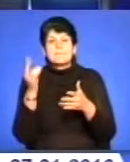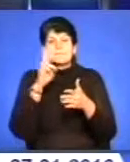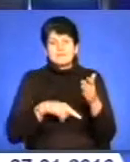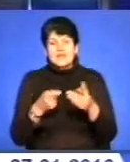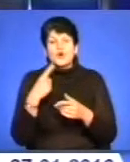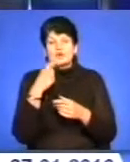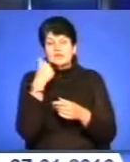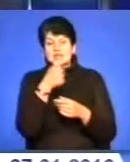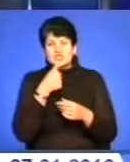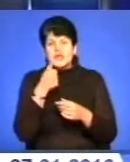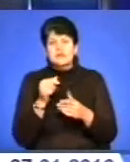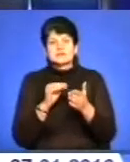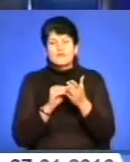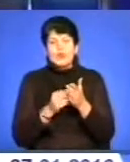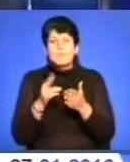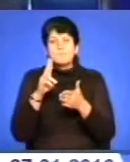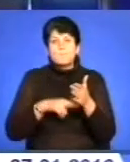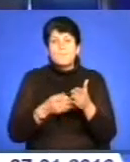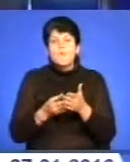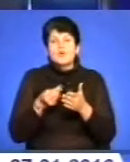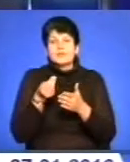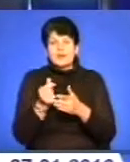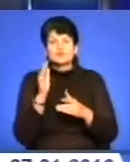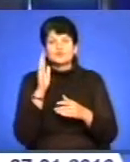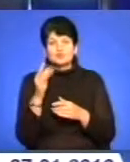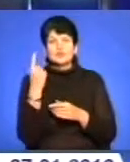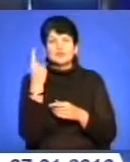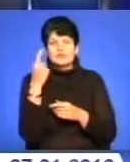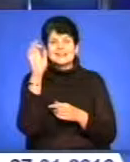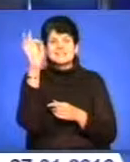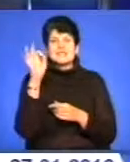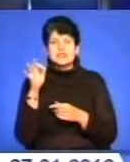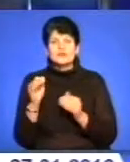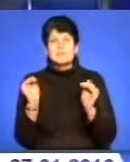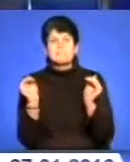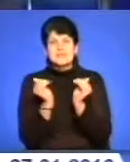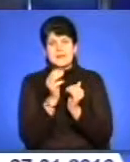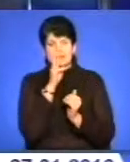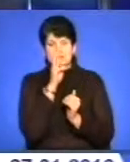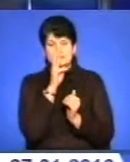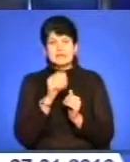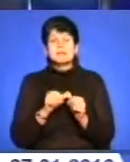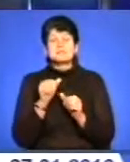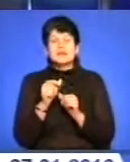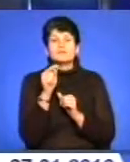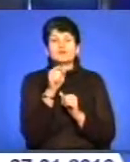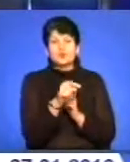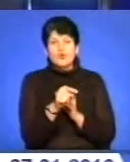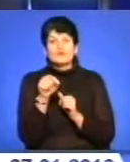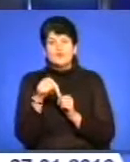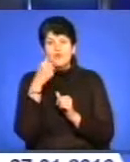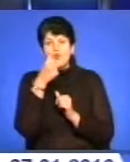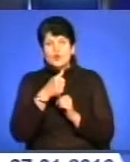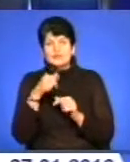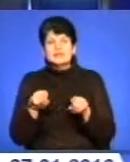податку для житлової та нежитлової нерухомості в обласному центрі становитиме 1% від мінімальної зарплати. Крім того, цього року міську казну